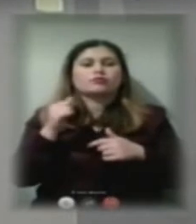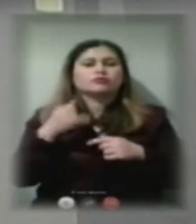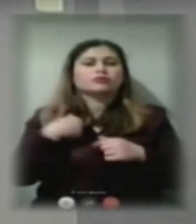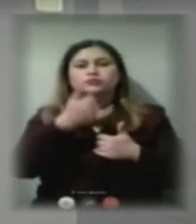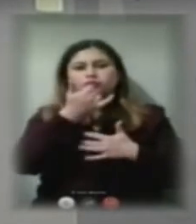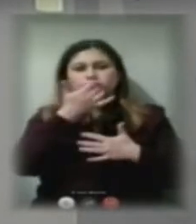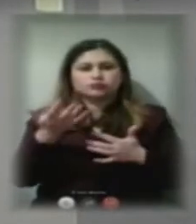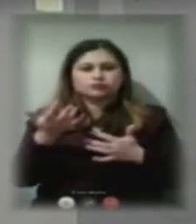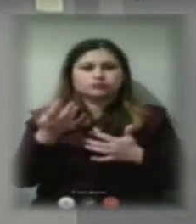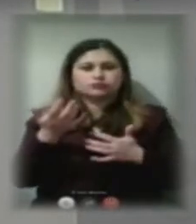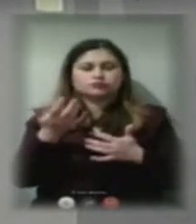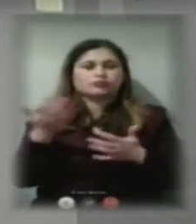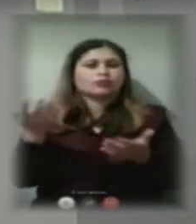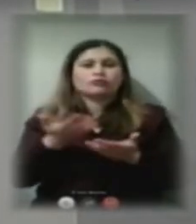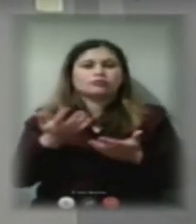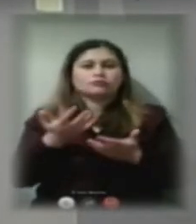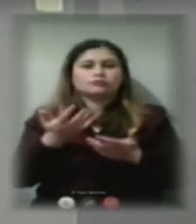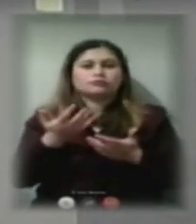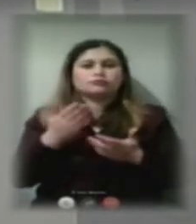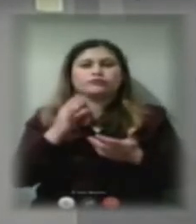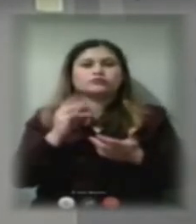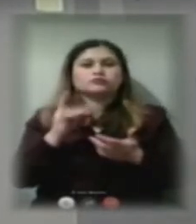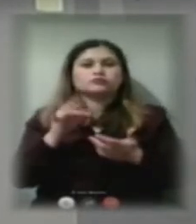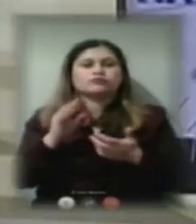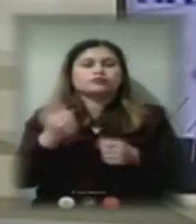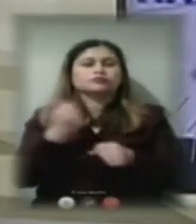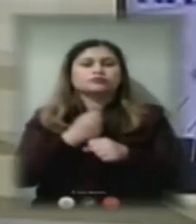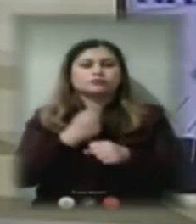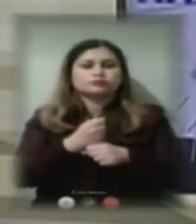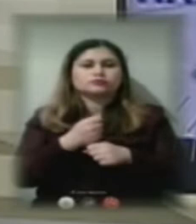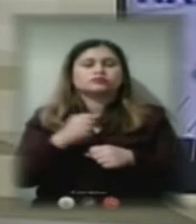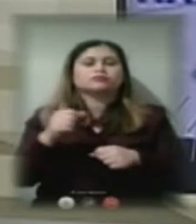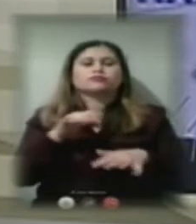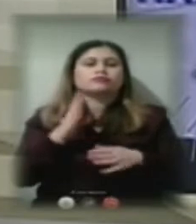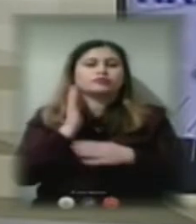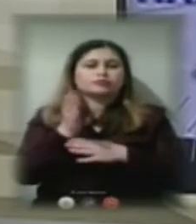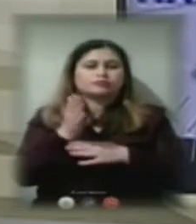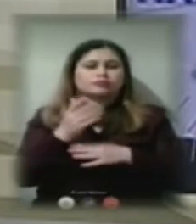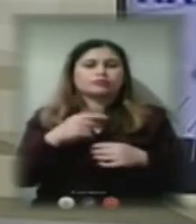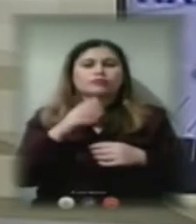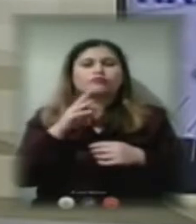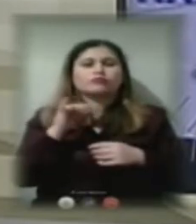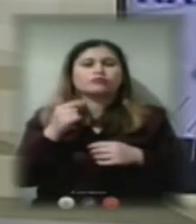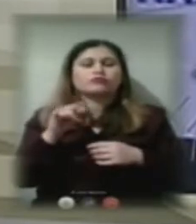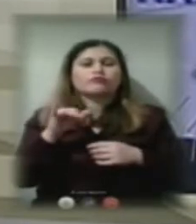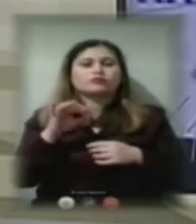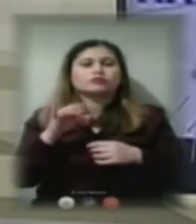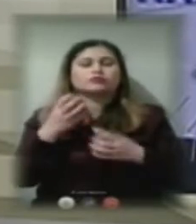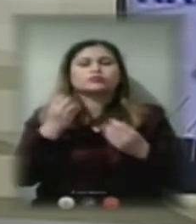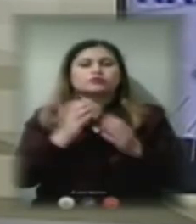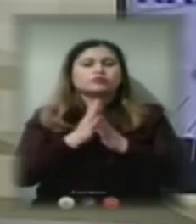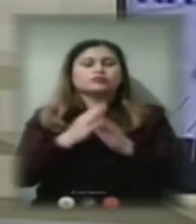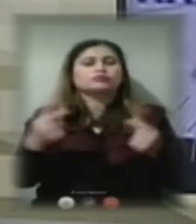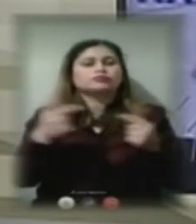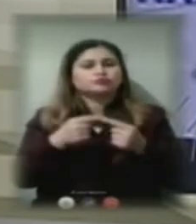ніяких висновків робити і рухатись вперед. Ігоре Володимировича, я вас попрошу ще раз поточнити, чи будуть